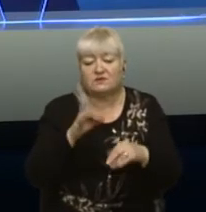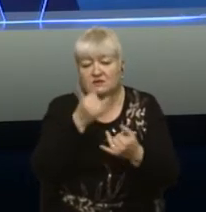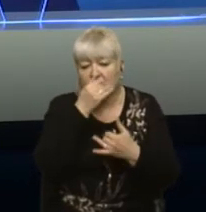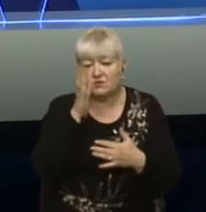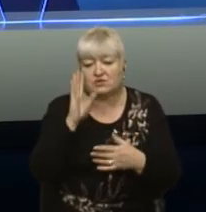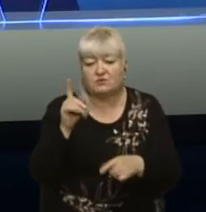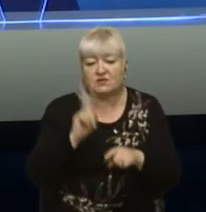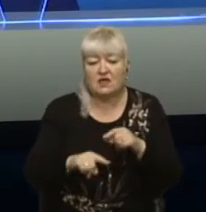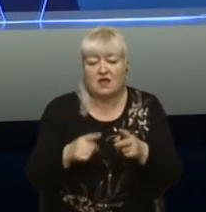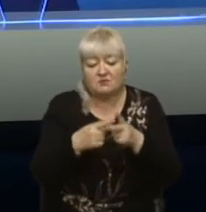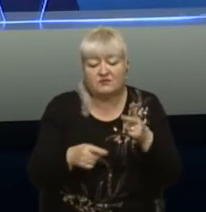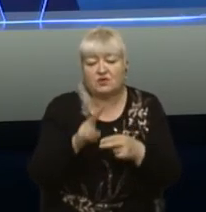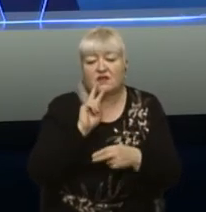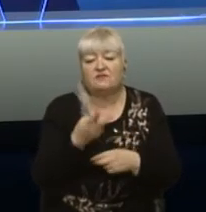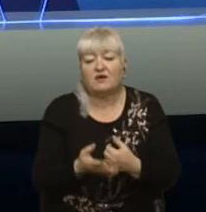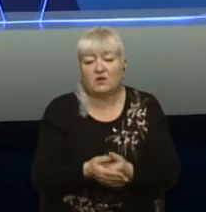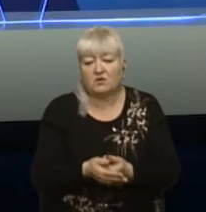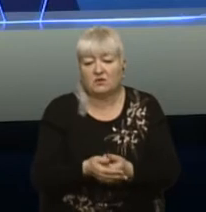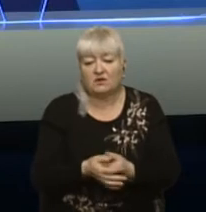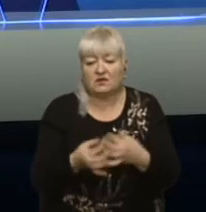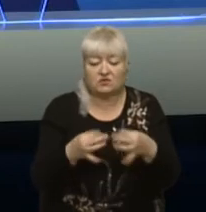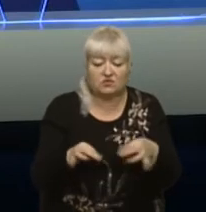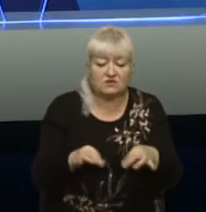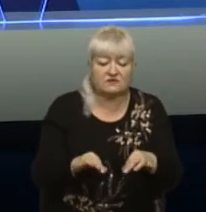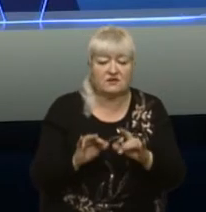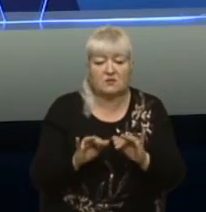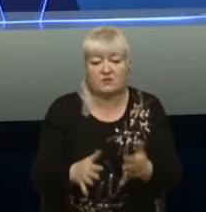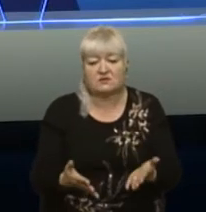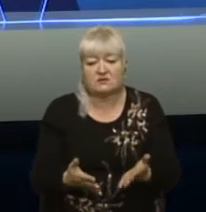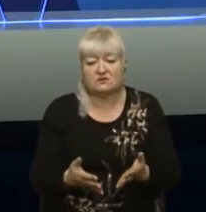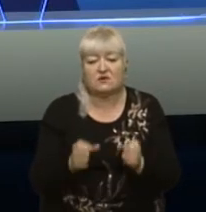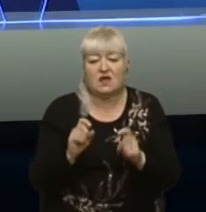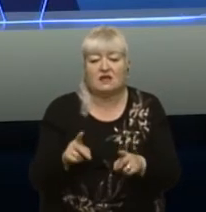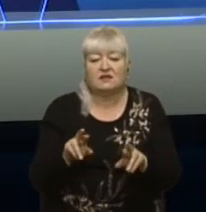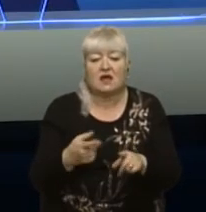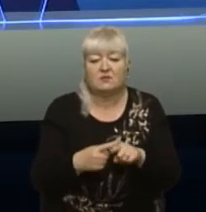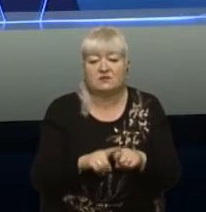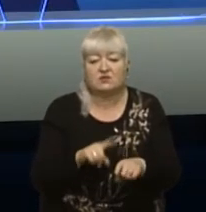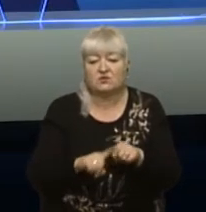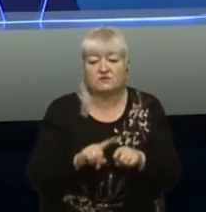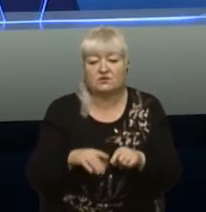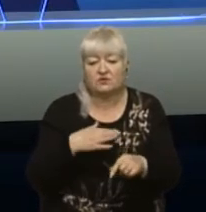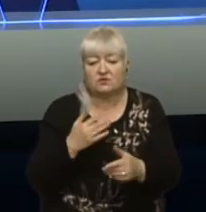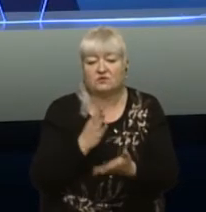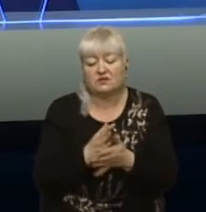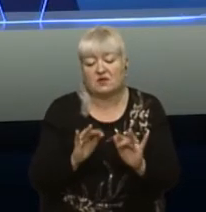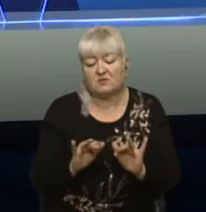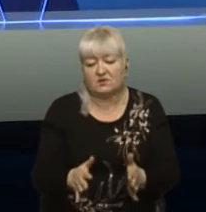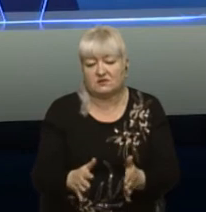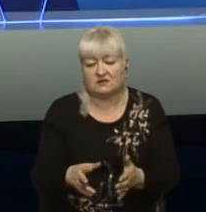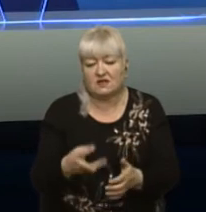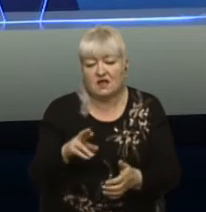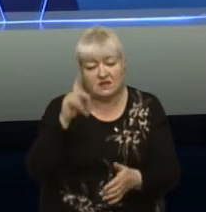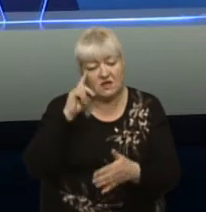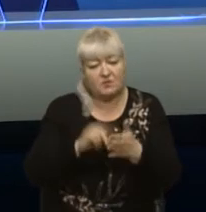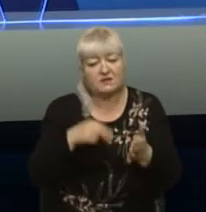бути швидше, ніж півтора-два роки, дозвільні процедури. Як би цього швидко не хотілося, відної певні процеси. Я впевнений, що закупівля